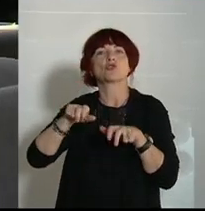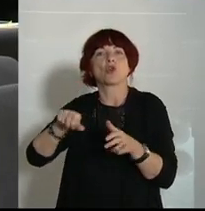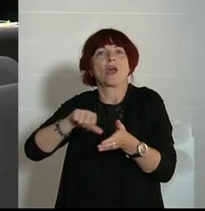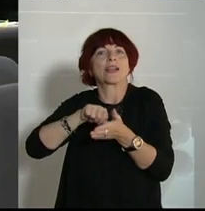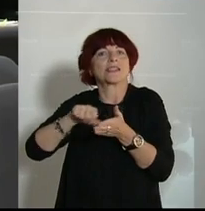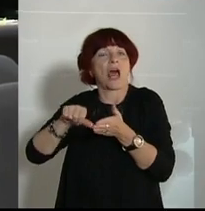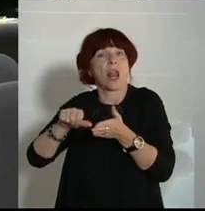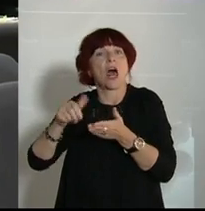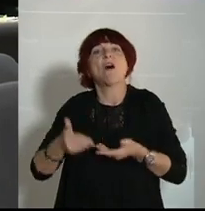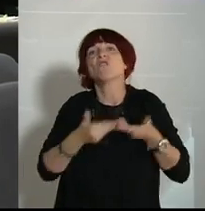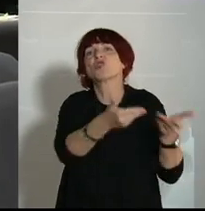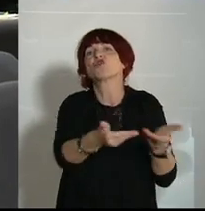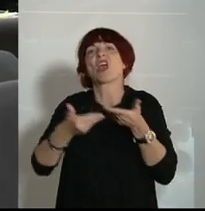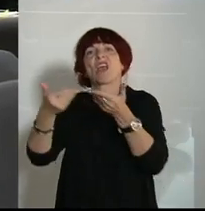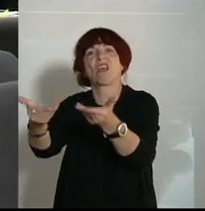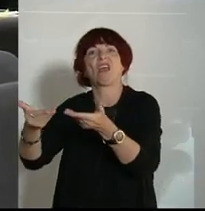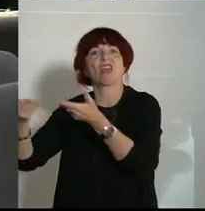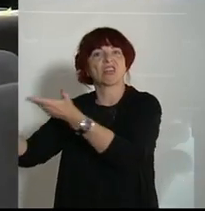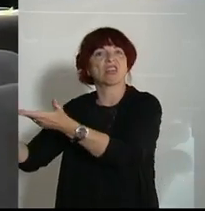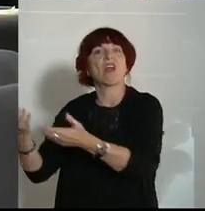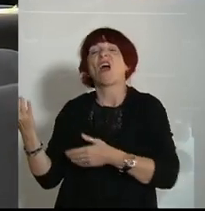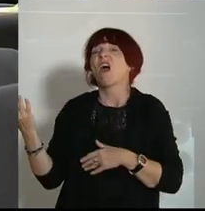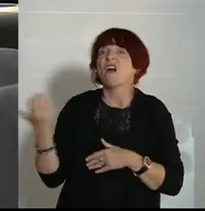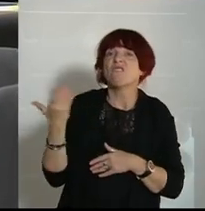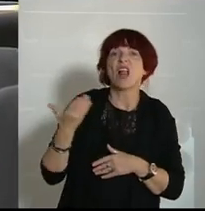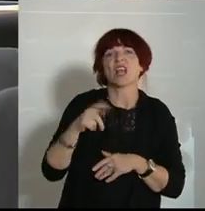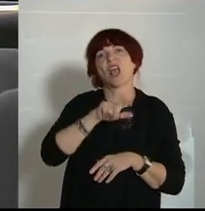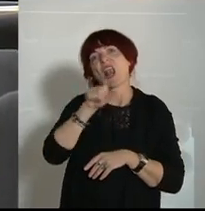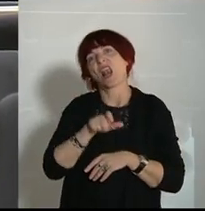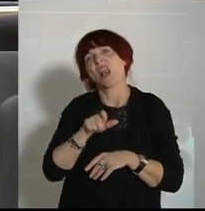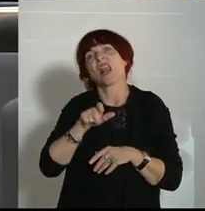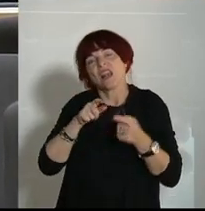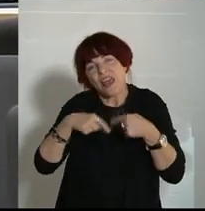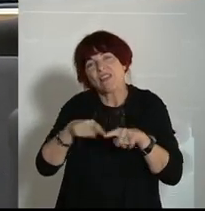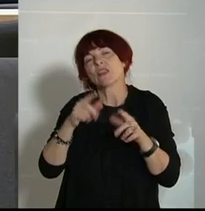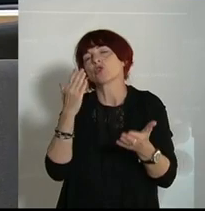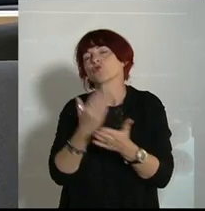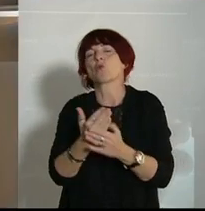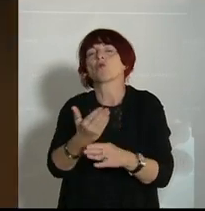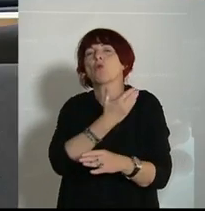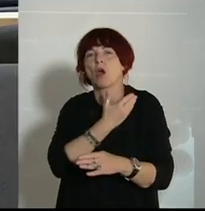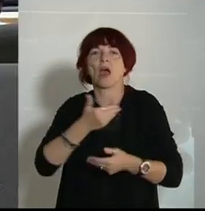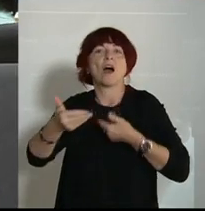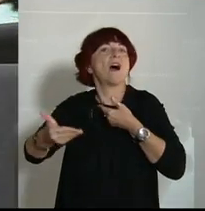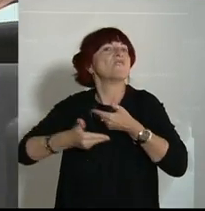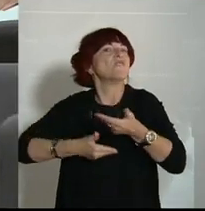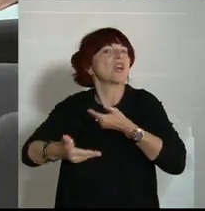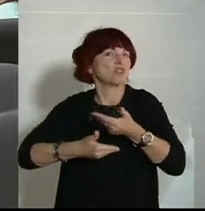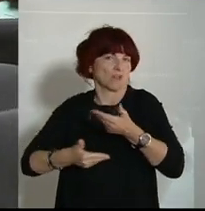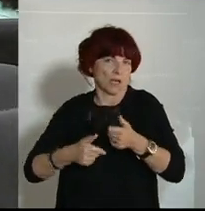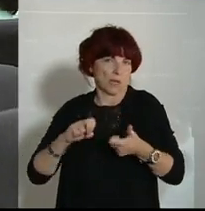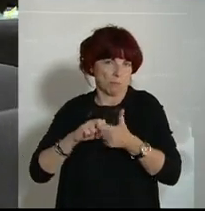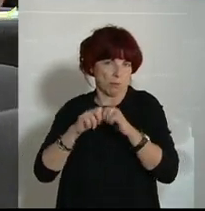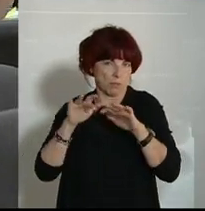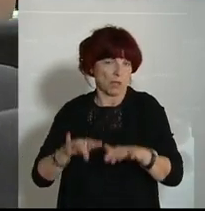-Krise schon Tradition darin hatten, wirtschaftliche Probleme zu haben, vornehmlich die südeuropäischen